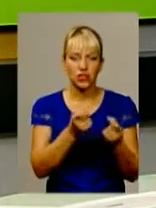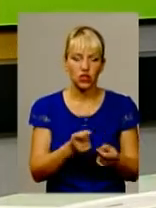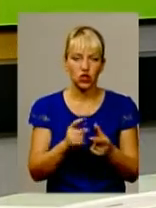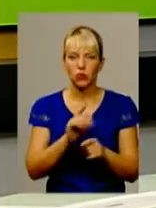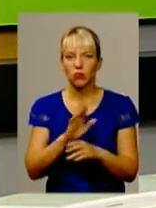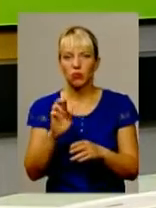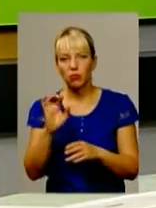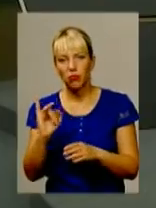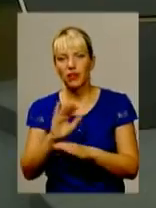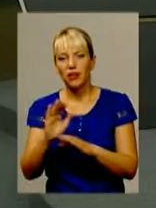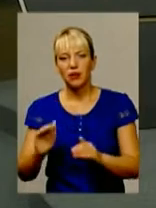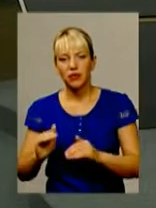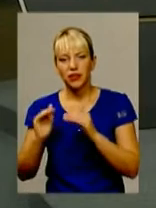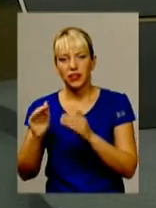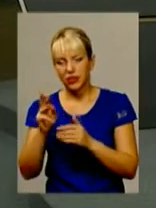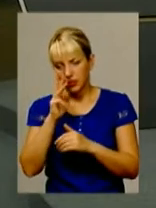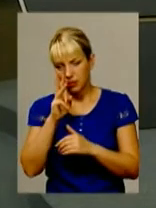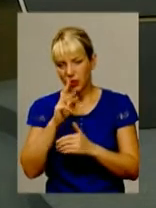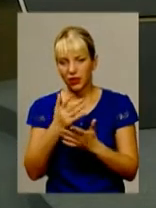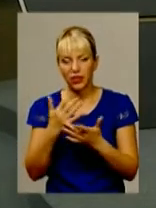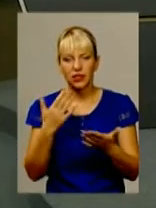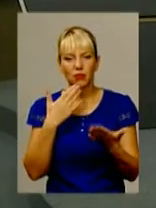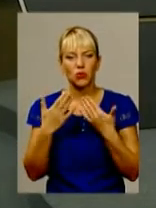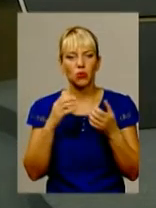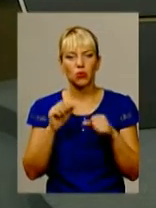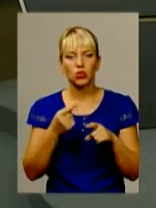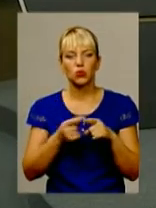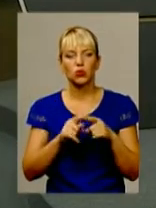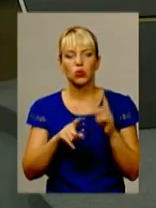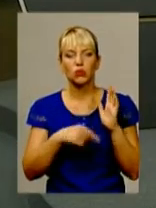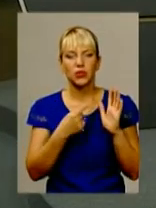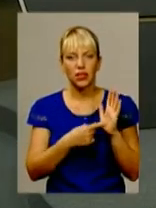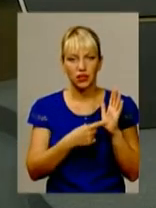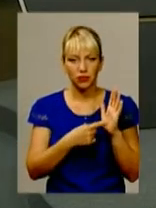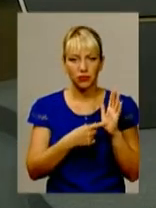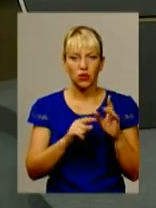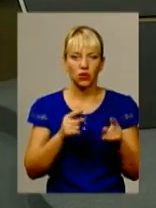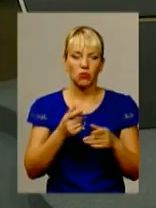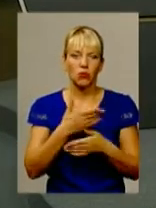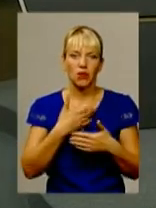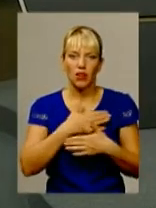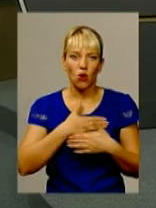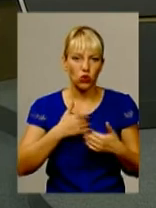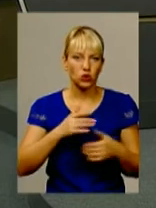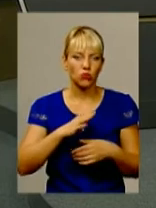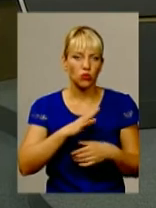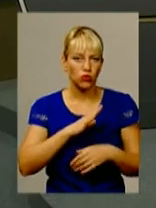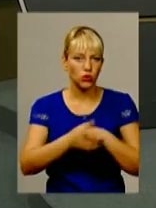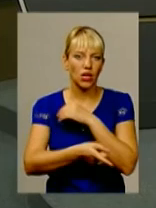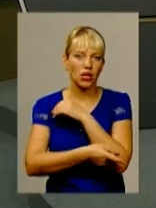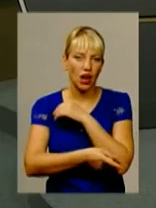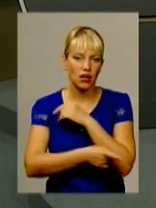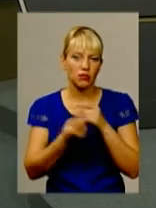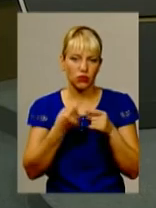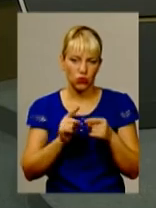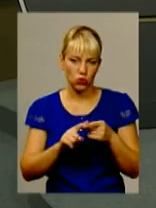зарплату. Тобто різний підхід може бути до даного питання. Тому ми не хочемо просто бути крайніми в цьому, і нам потрібно